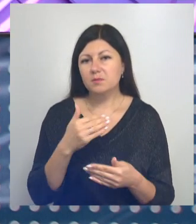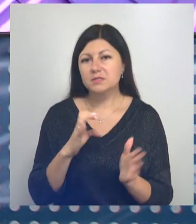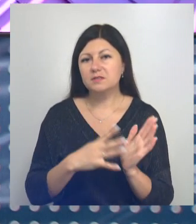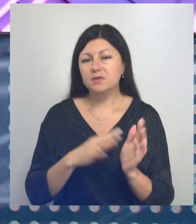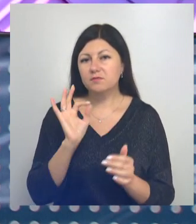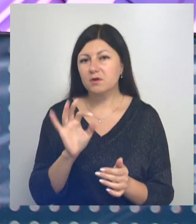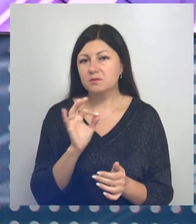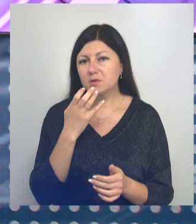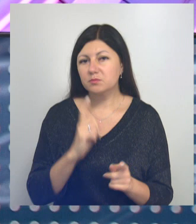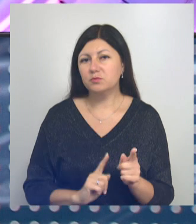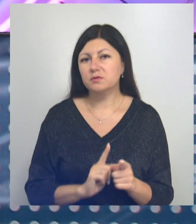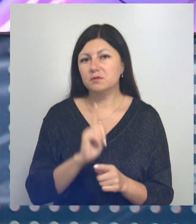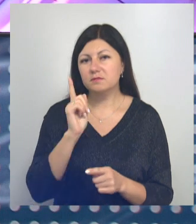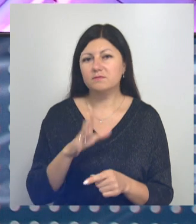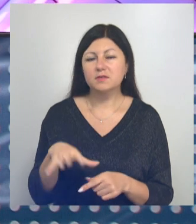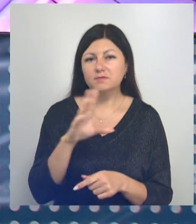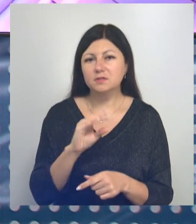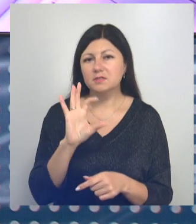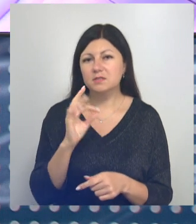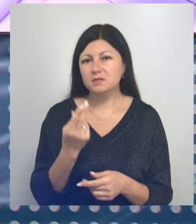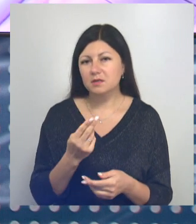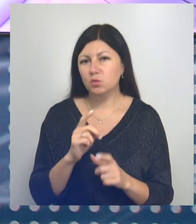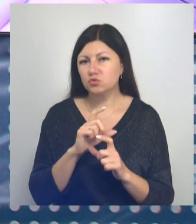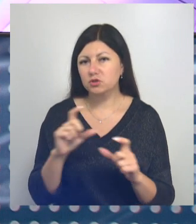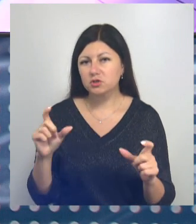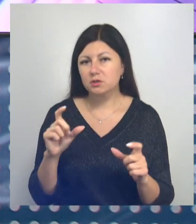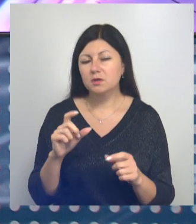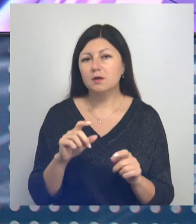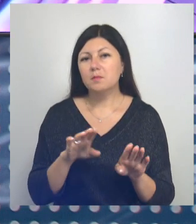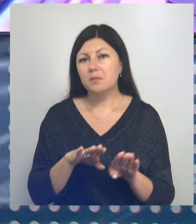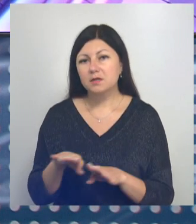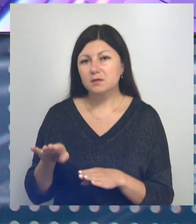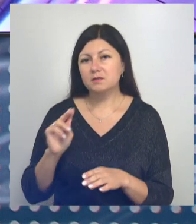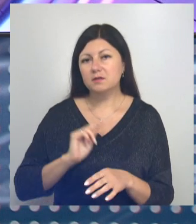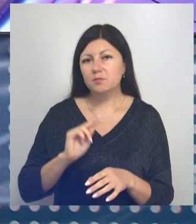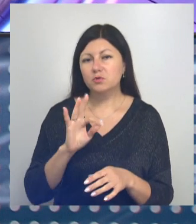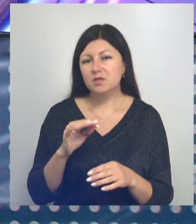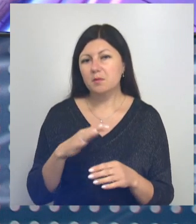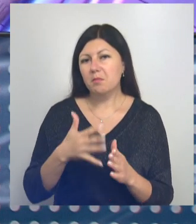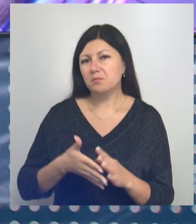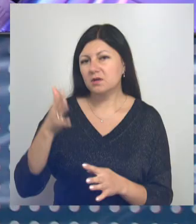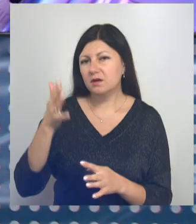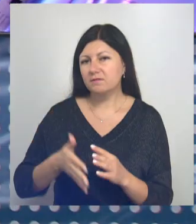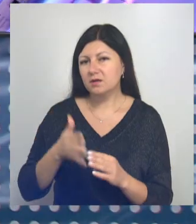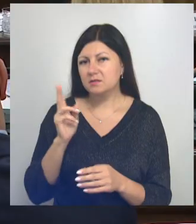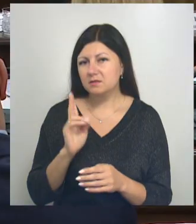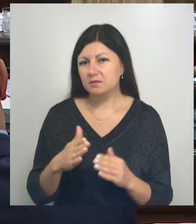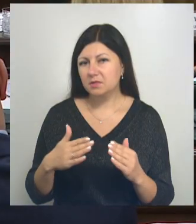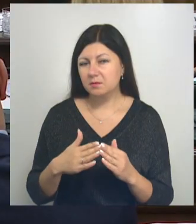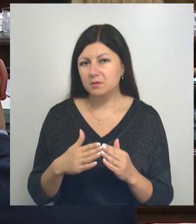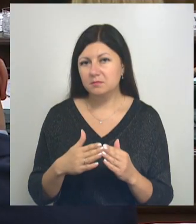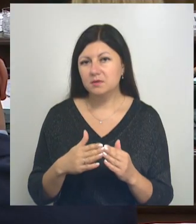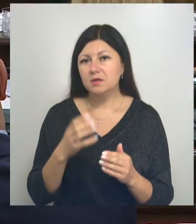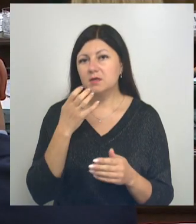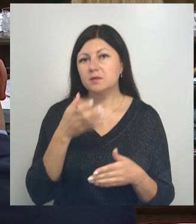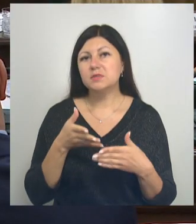октября тепло начнет поступать во все социальные учреждения. Параллельно ведут работы и по многоквартирным домам. Вообще,